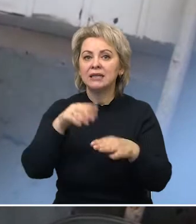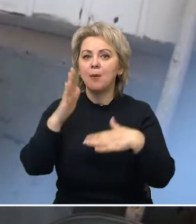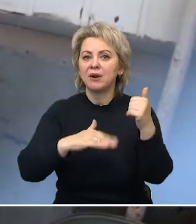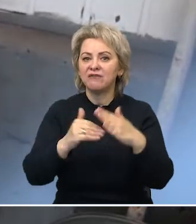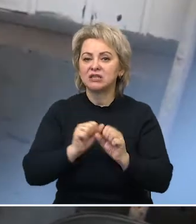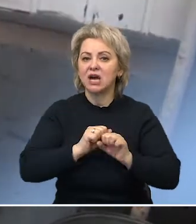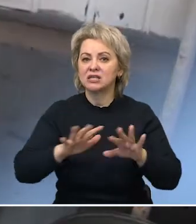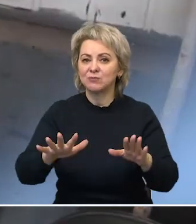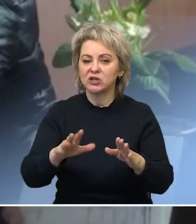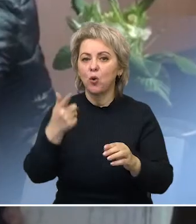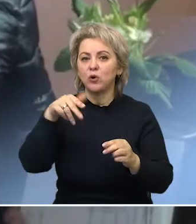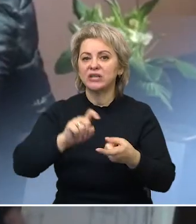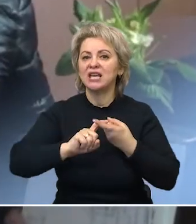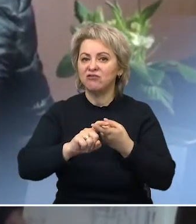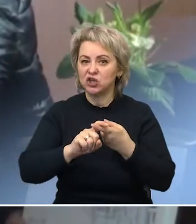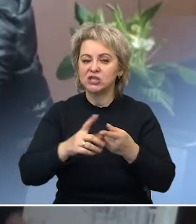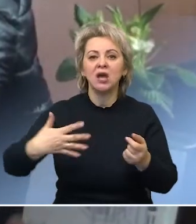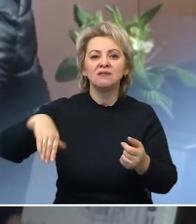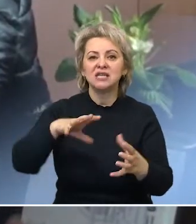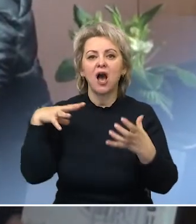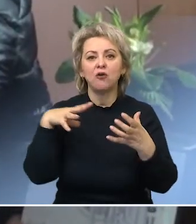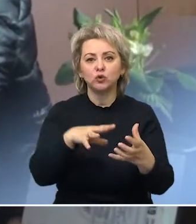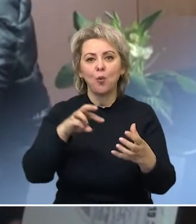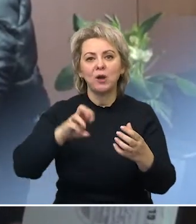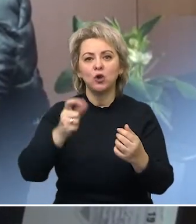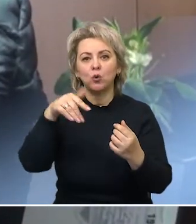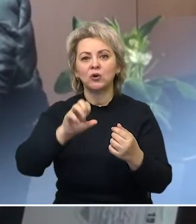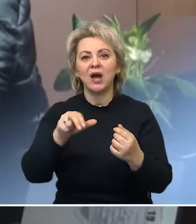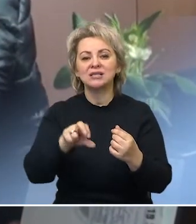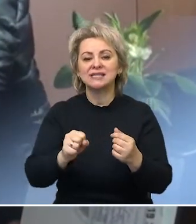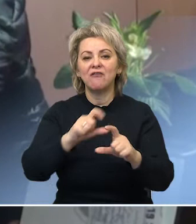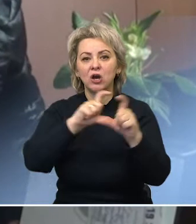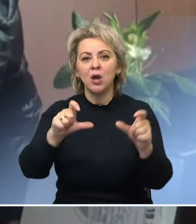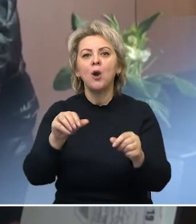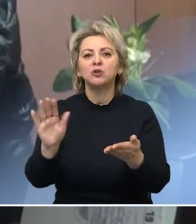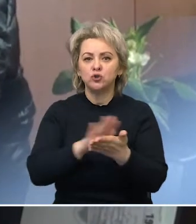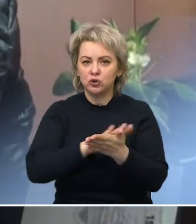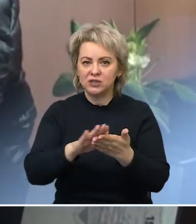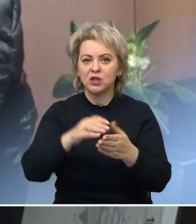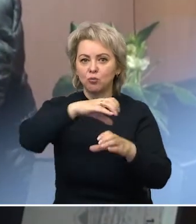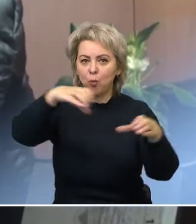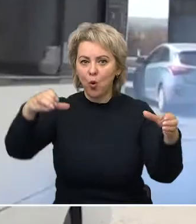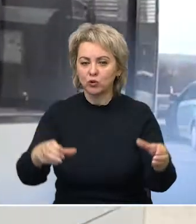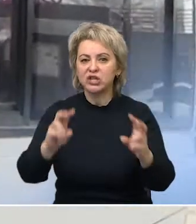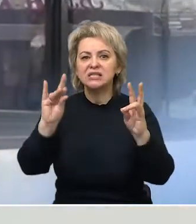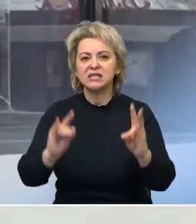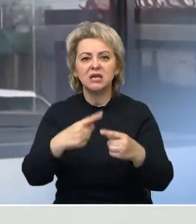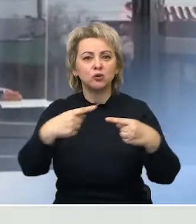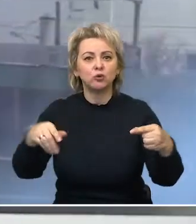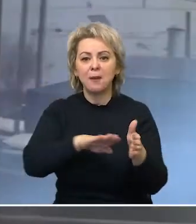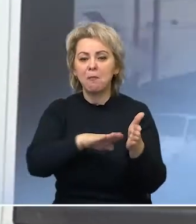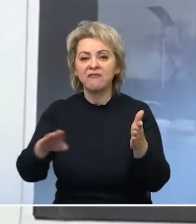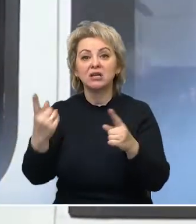коронавирусной инфекции все автобусы Матвеева-Курганского АТП проходят дезинфекцию. Поручни, ручки, сидения и другие поверхности, с которыми